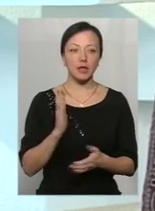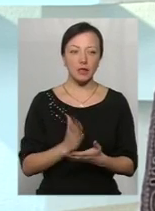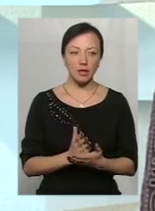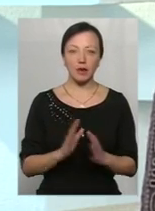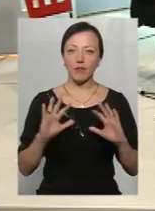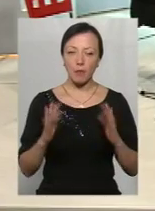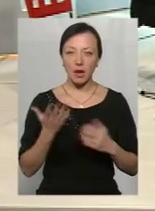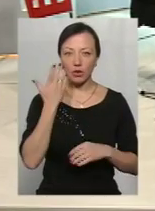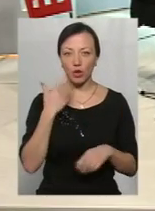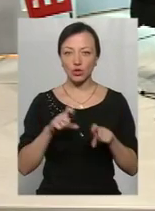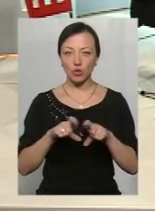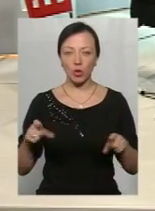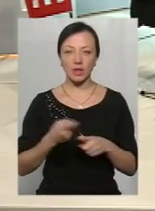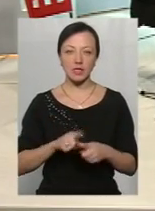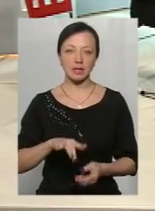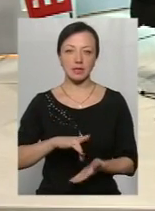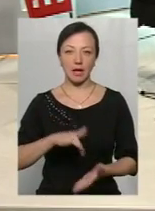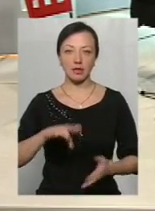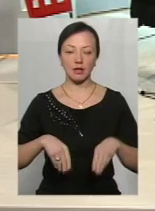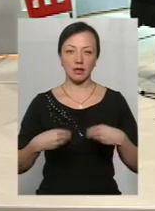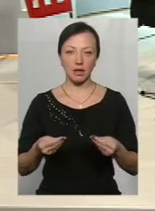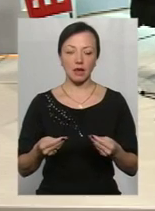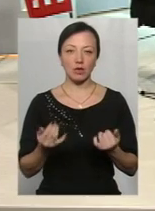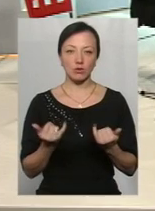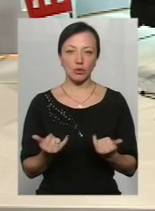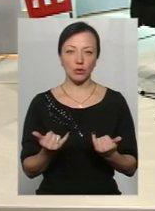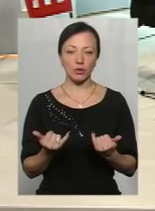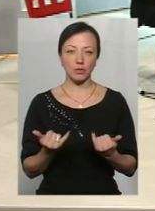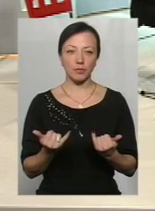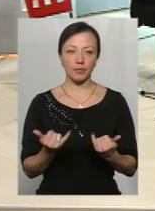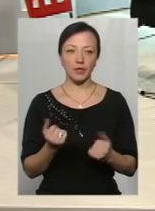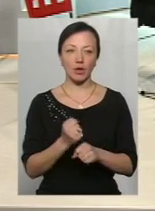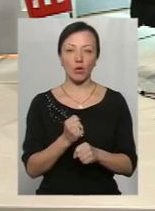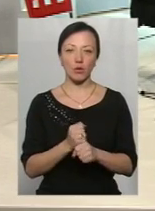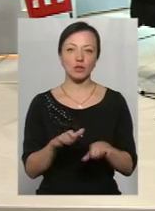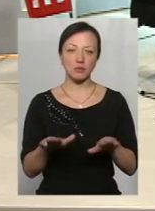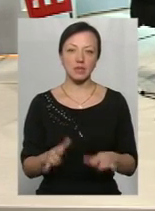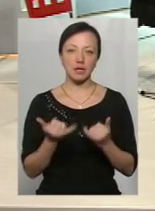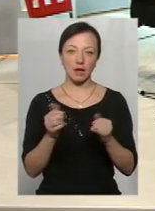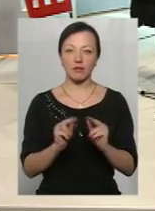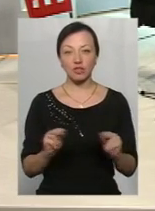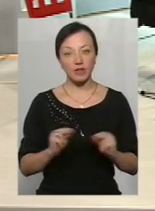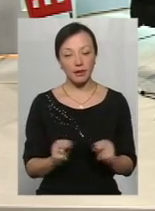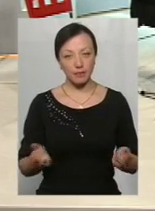школа – це просто є центр надання сьогодні робочих місць для вчителів.